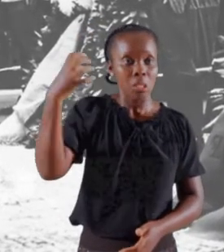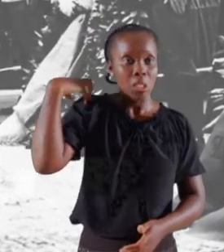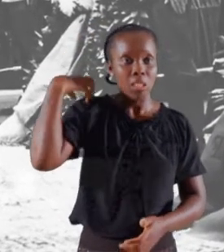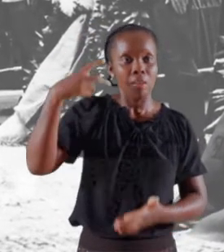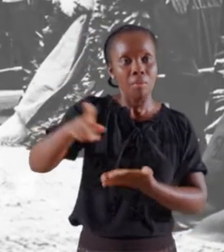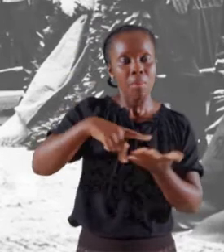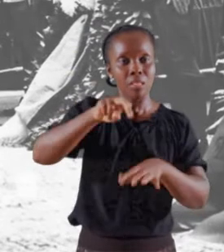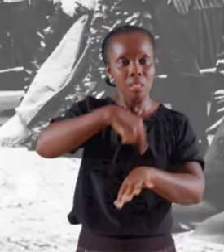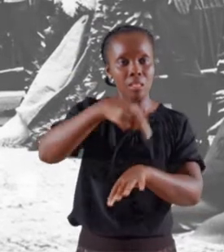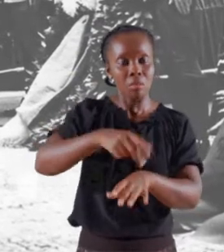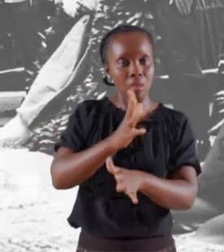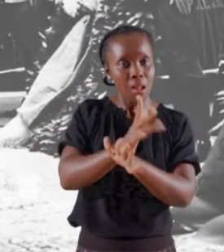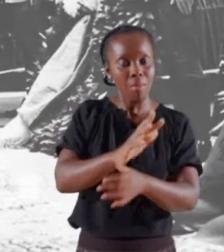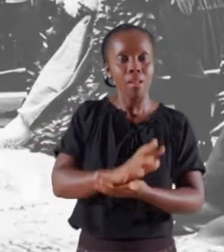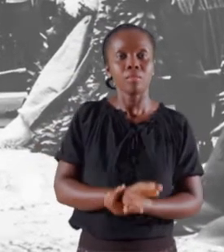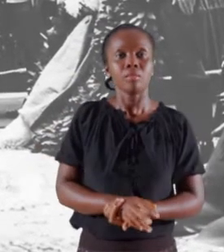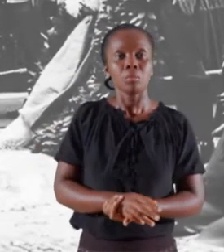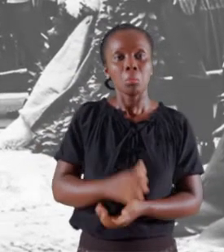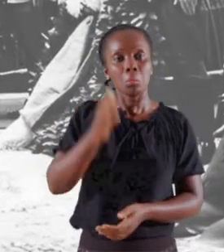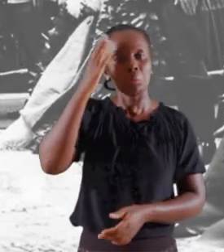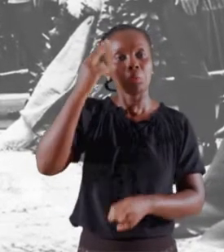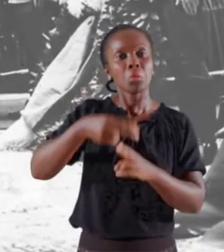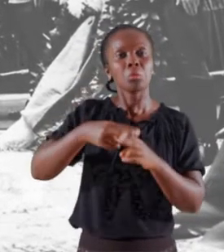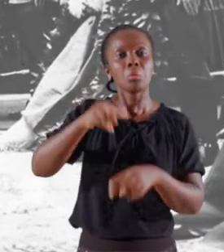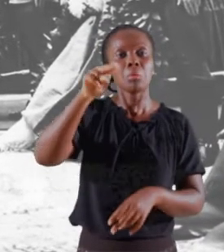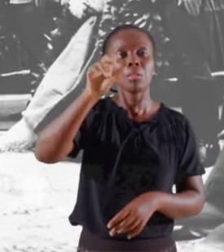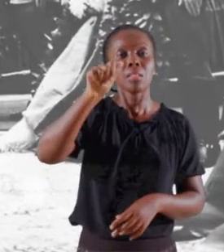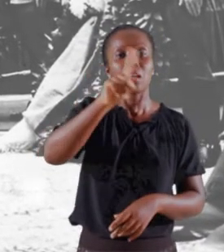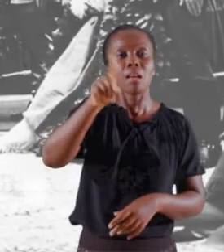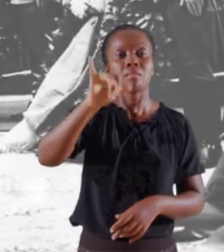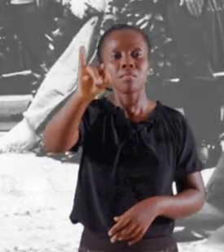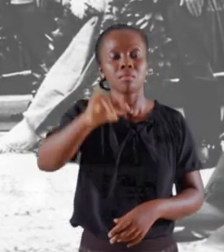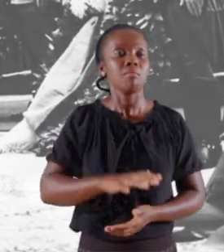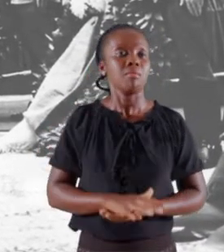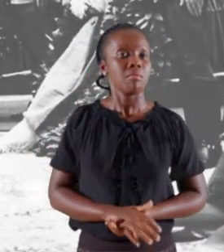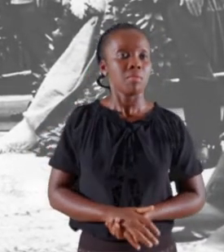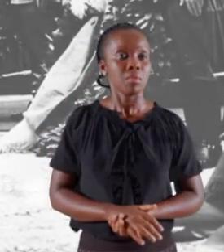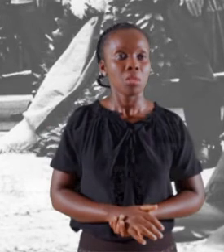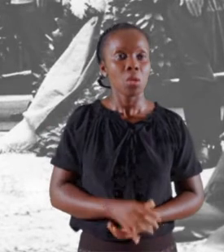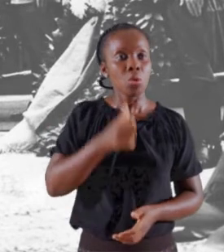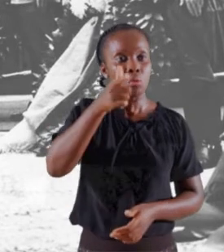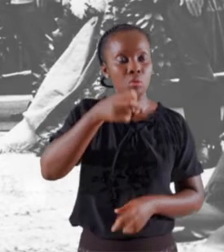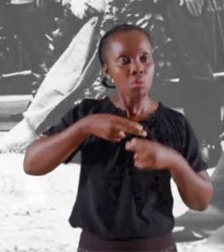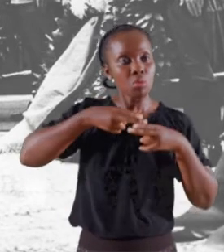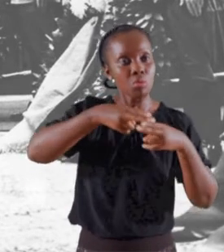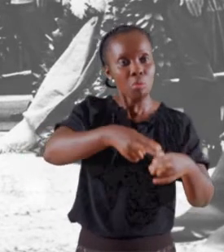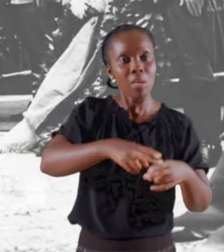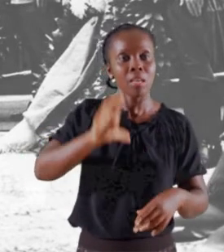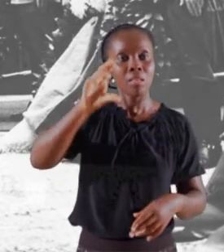national allemand, connu sous le nom de, sous le sigle de nazi. Il est nommé chancelier.